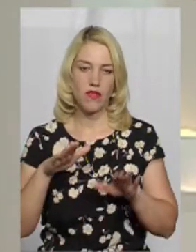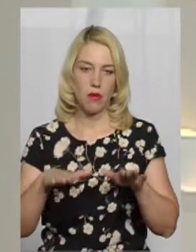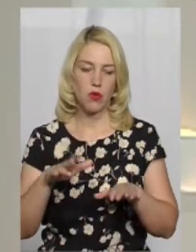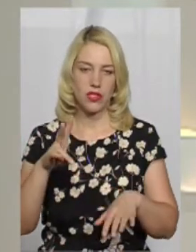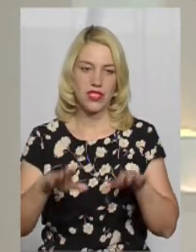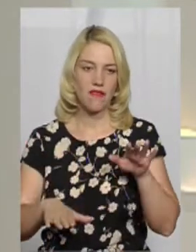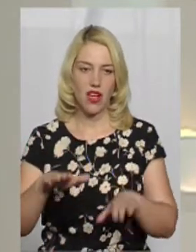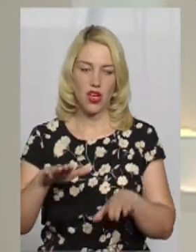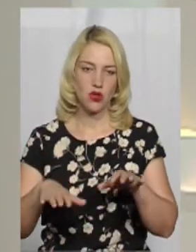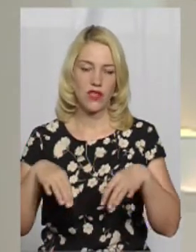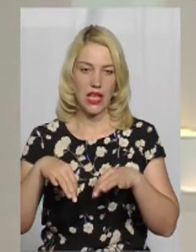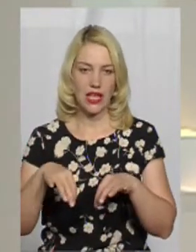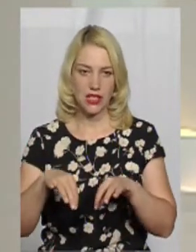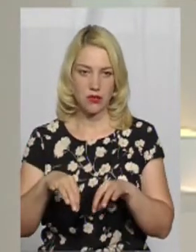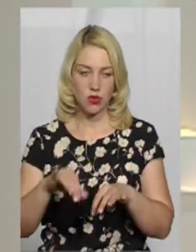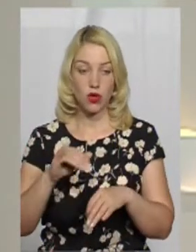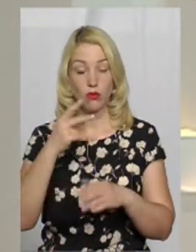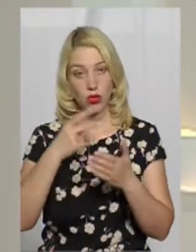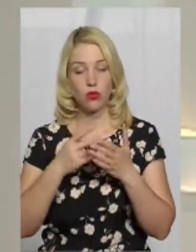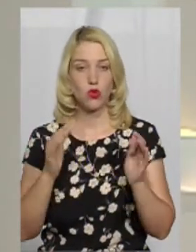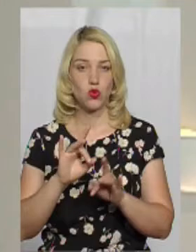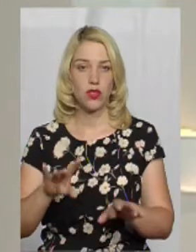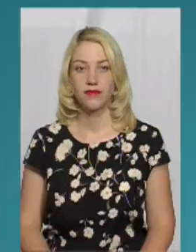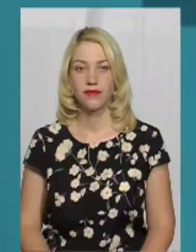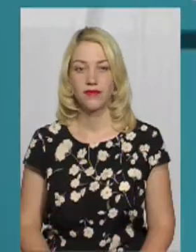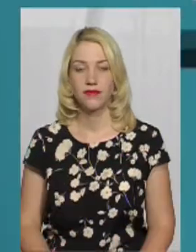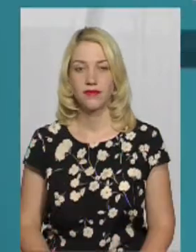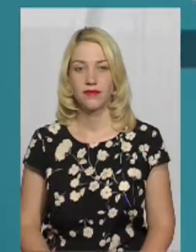зважування транспорту. Подивимося сюжет.